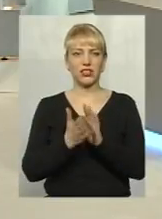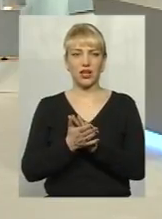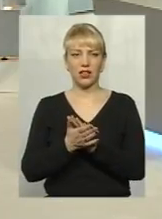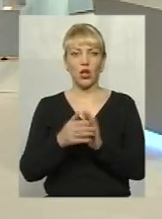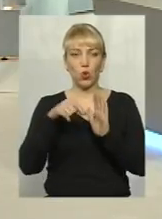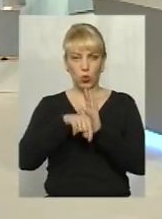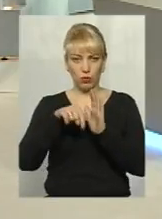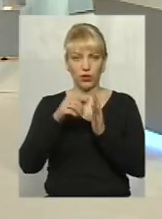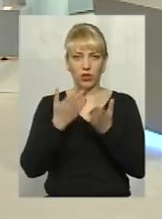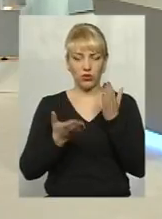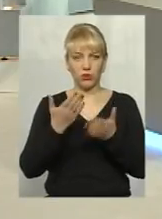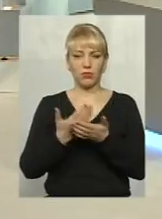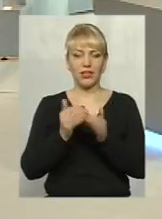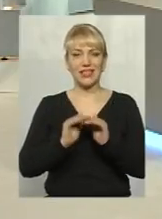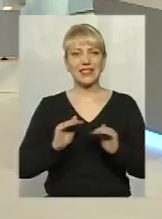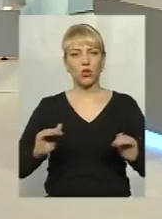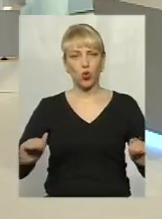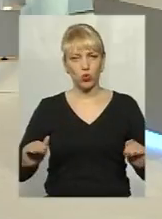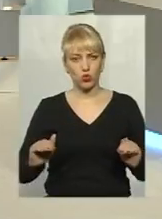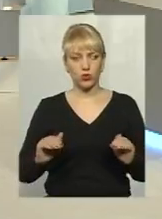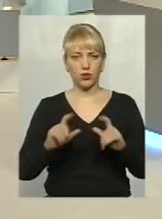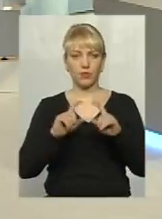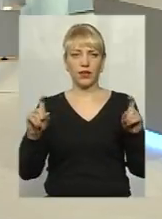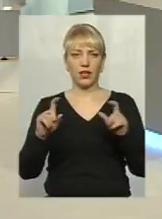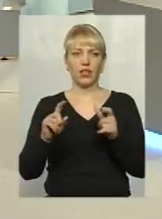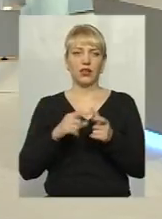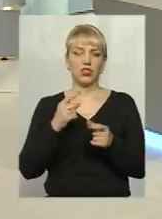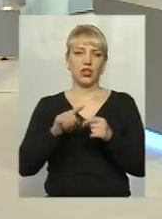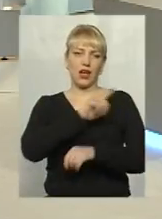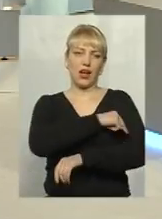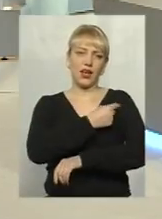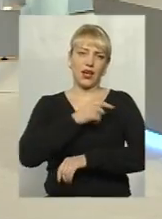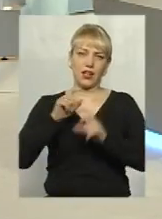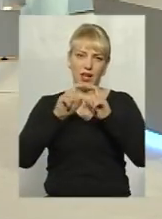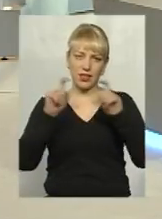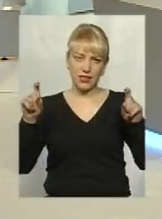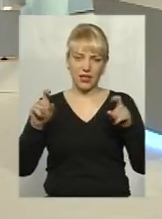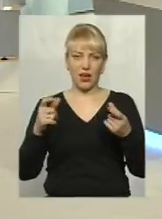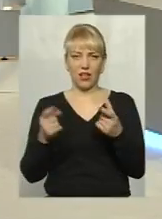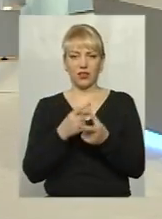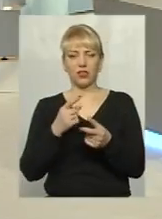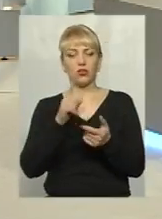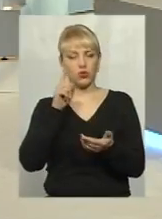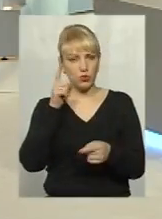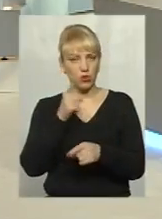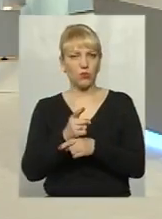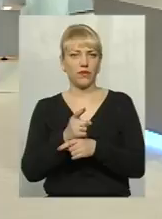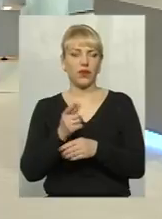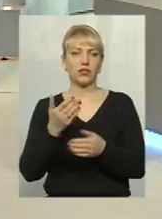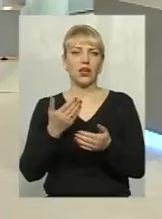уважень. Якщо садочок, лікарняний заклад, зобов'язаний просичити